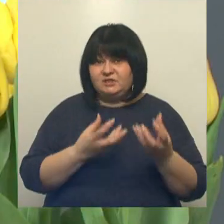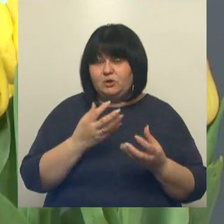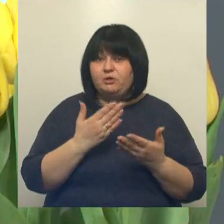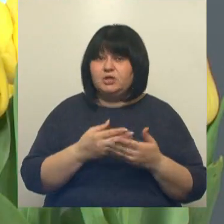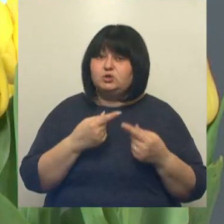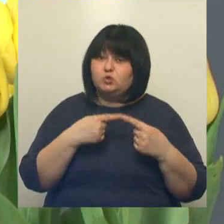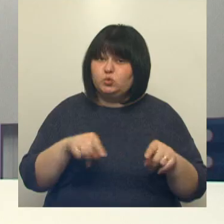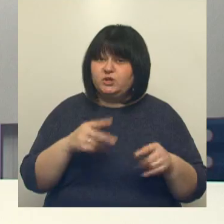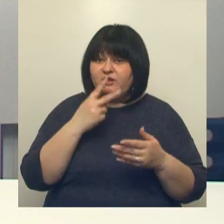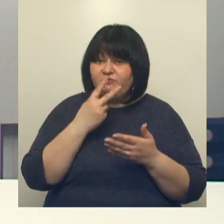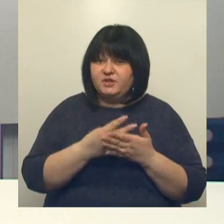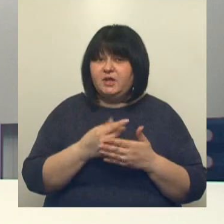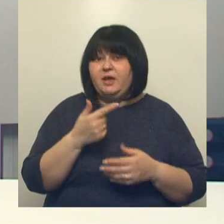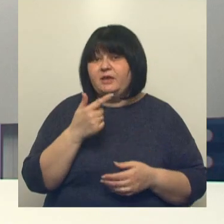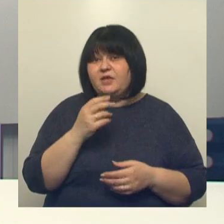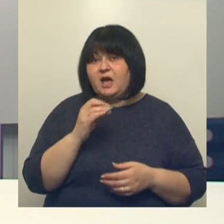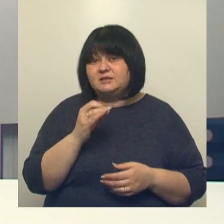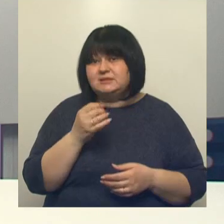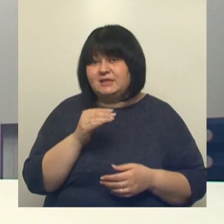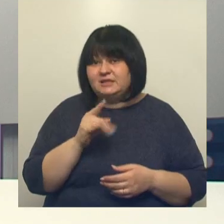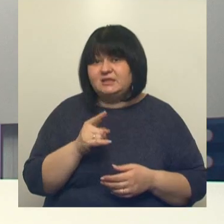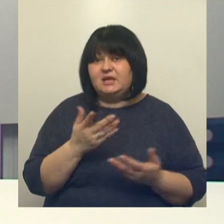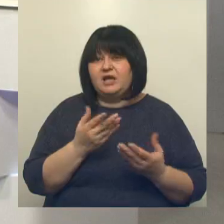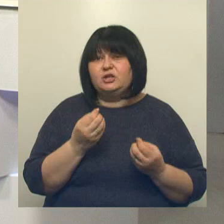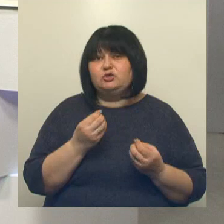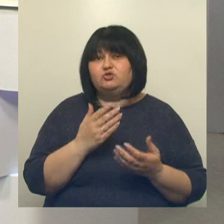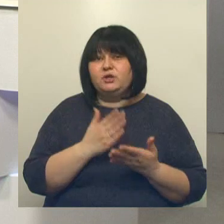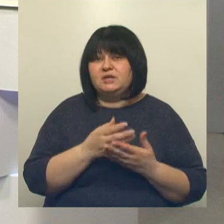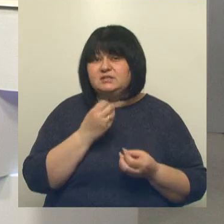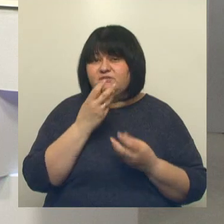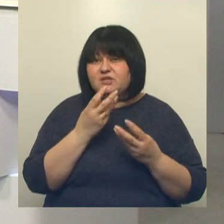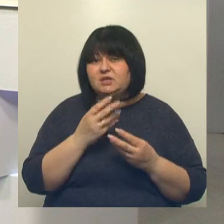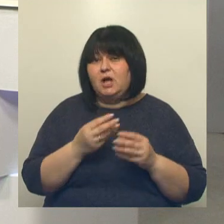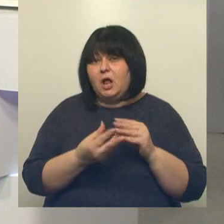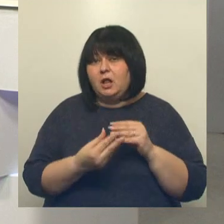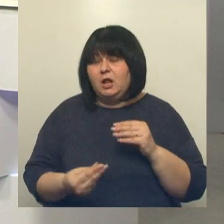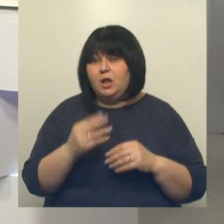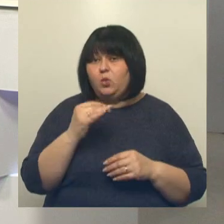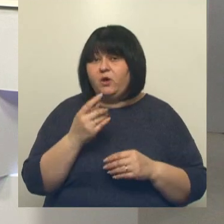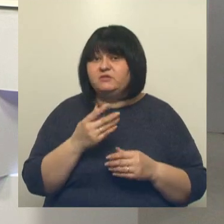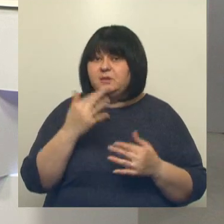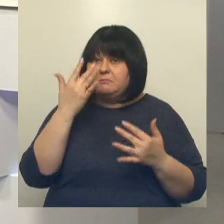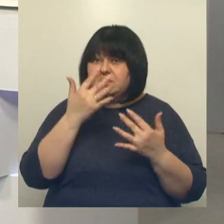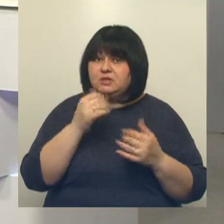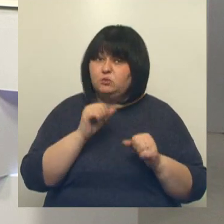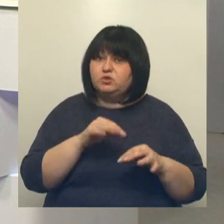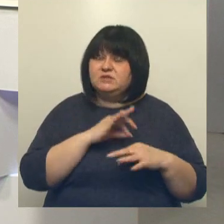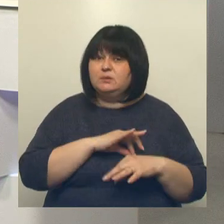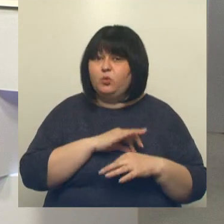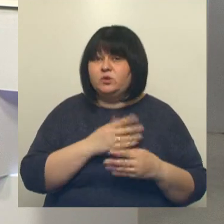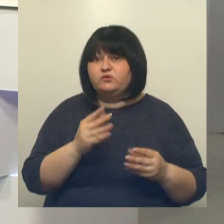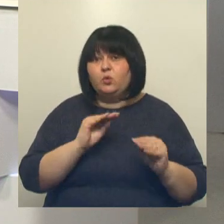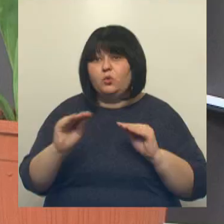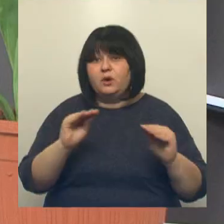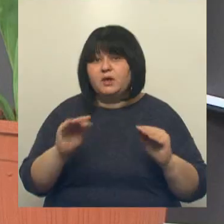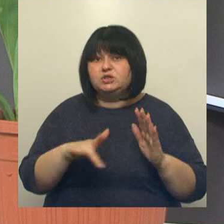другие виды луковичных. Вот гиацинты, какие еще подскажите, я не знаю. Не было ли мыслей их использовать и ими как-то